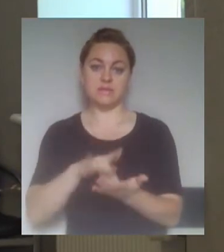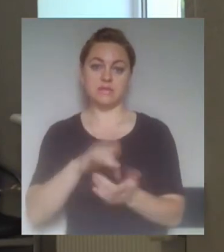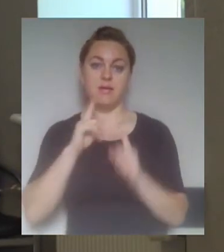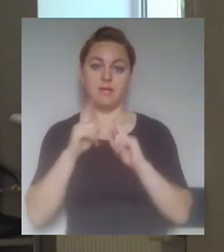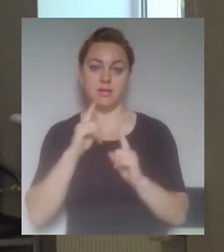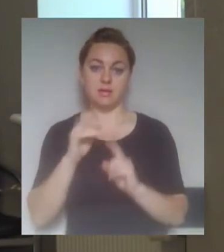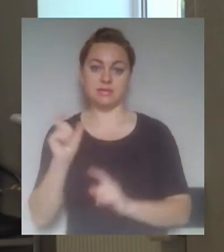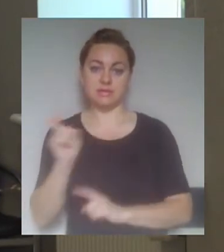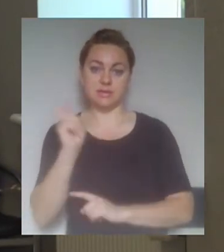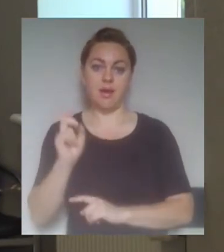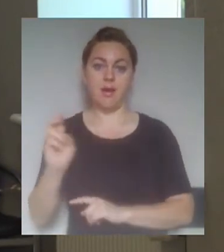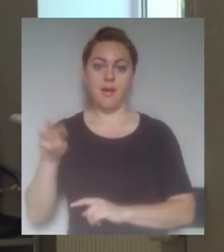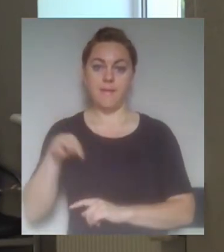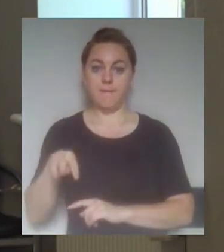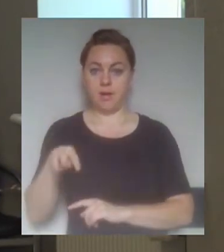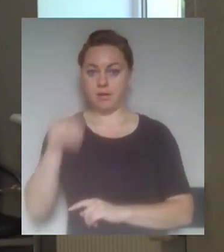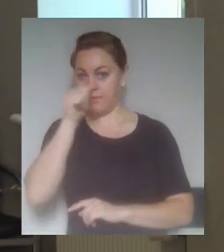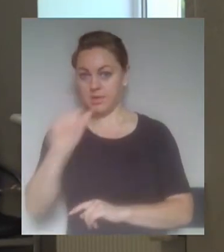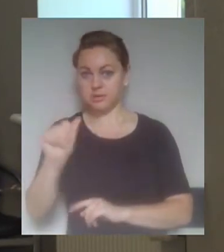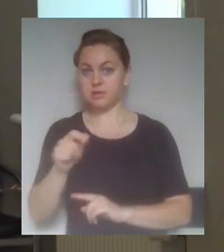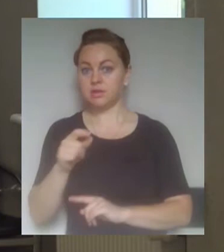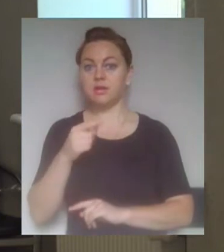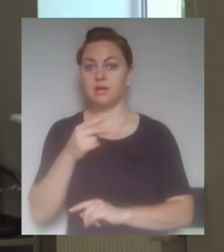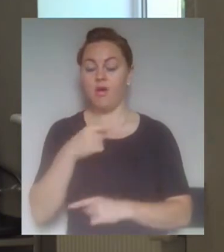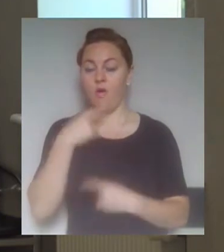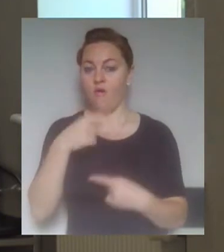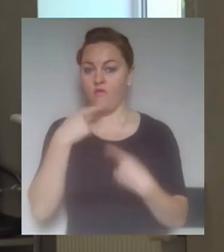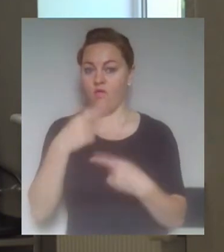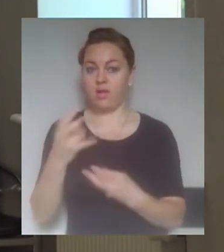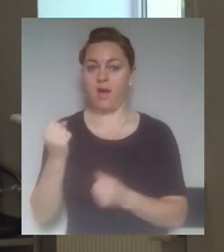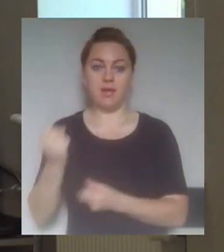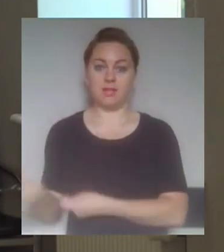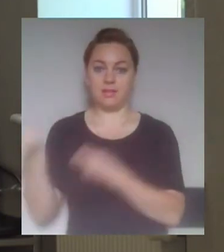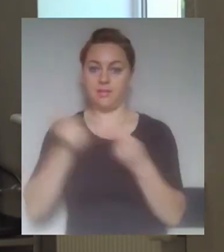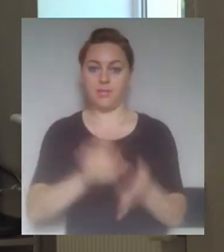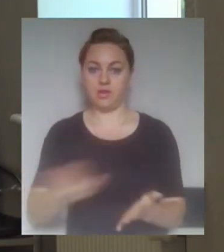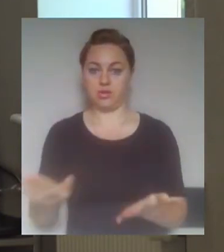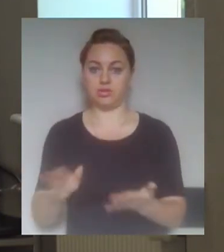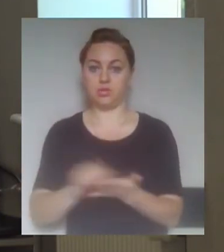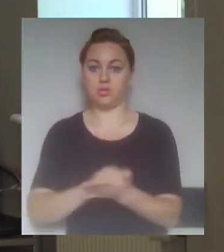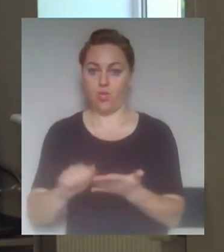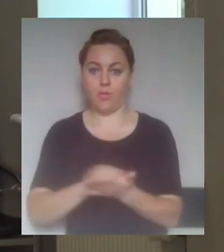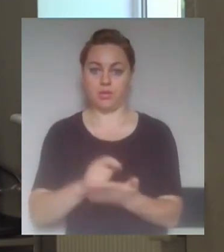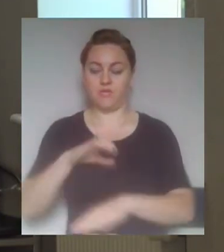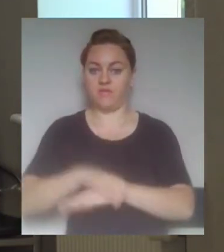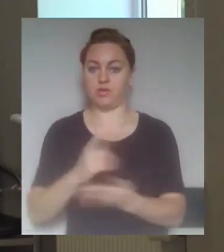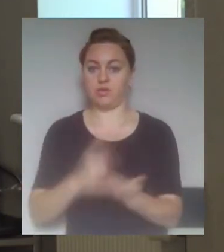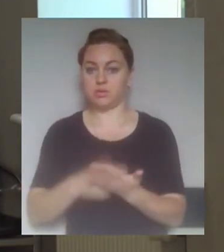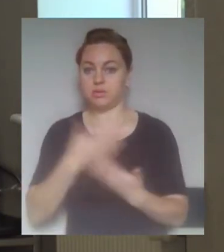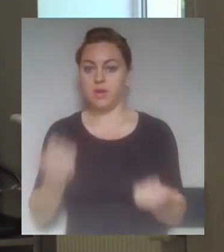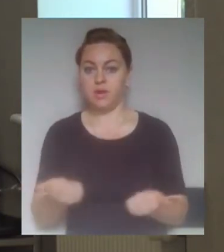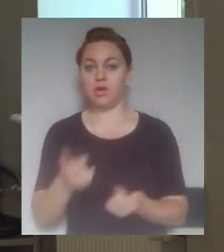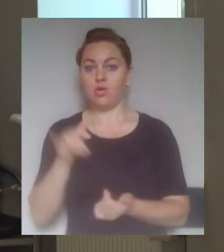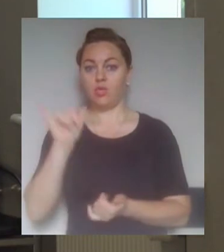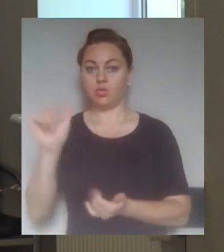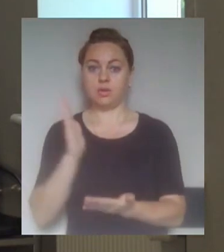2020 року тільки кажуть і не приносять жодних доказів на підтвердження своєї правової позиції, то вони мають нести